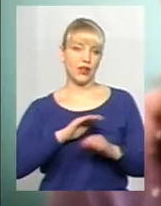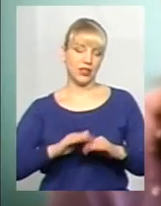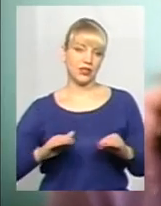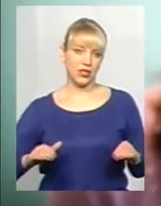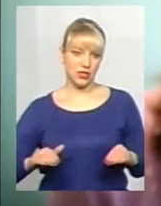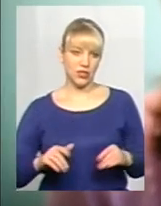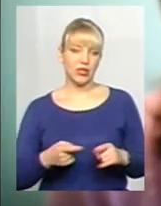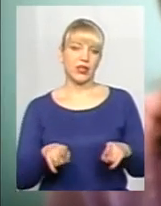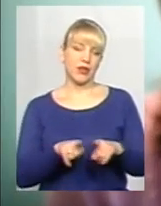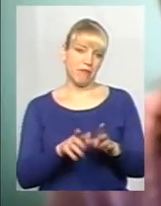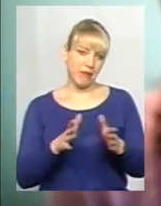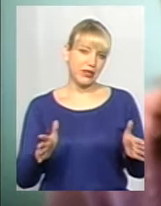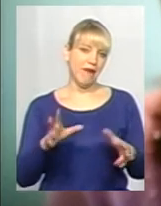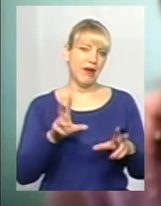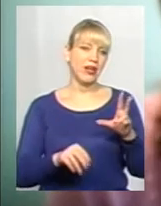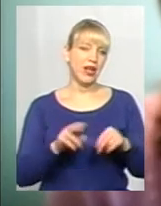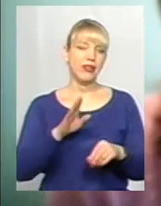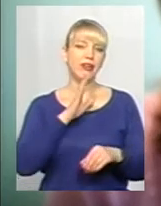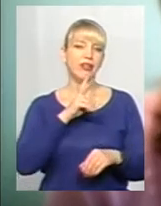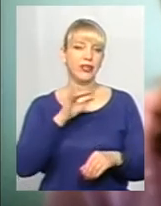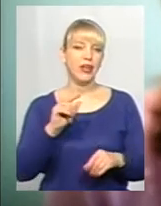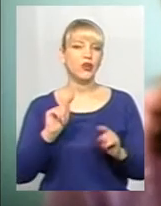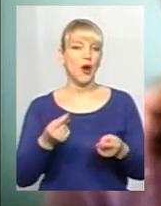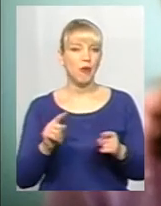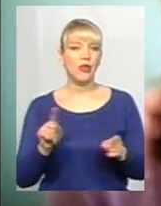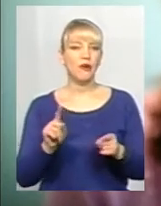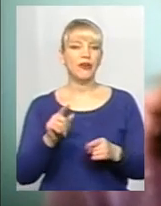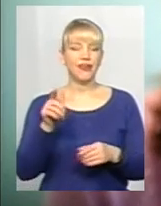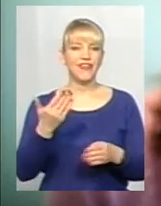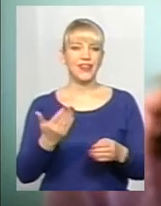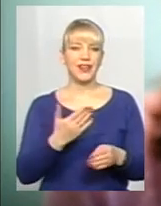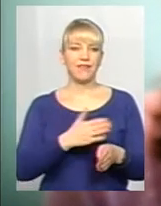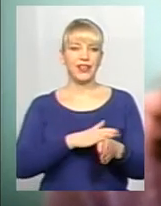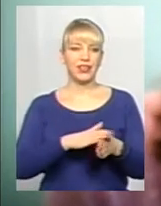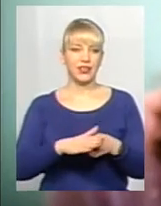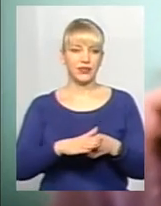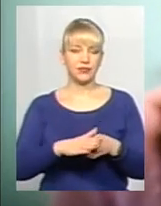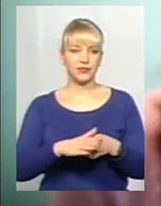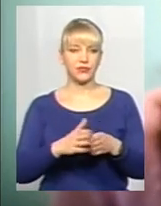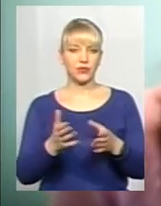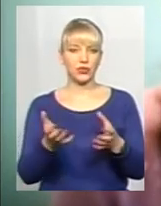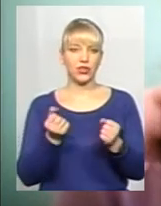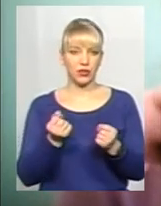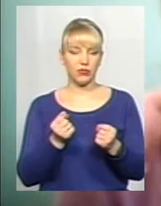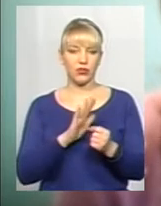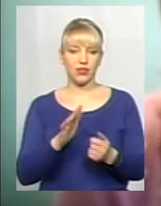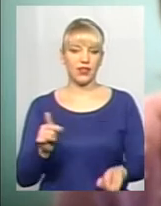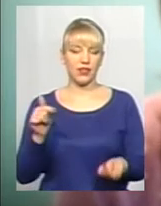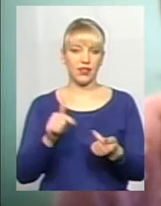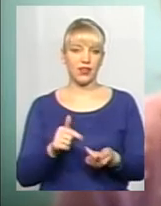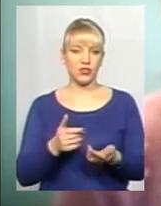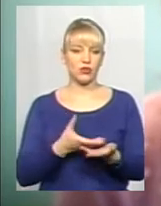саду – це також кришечники. Чому? Тому що вони отримують неналежну